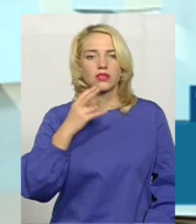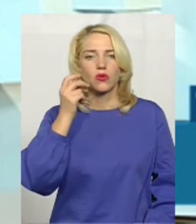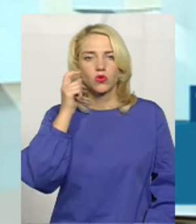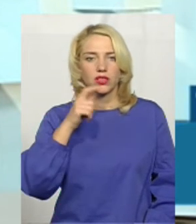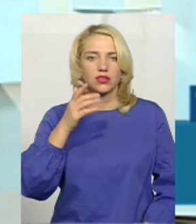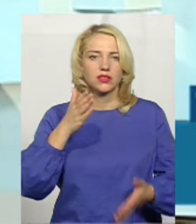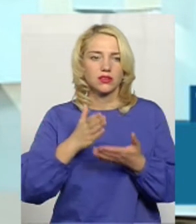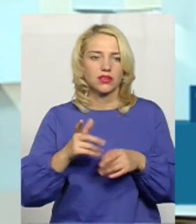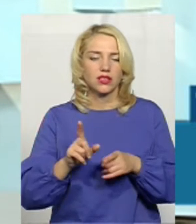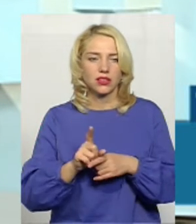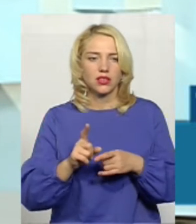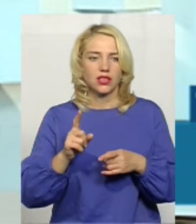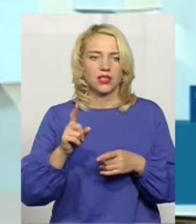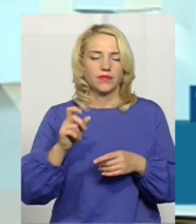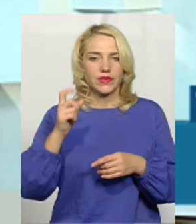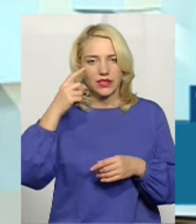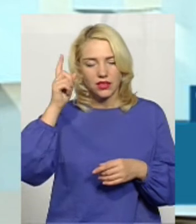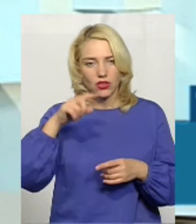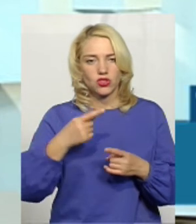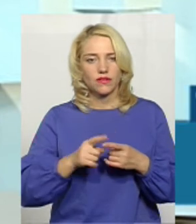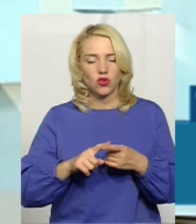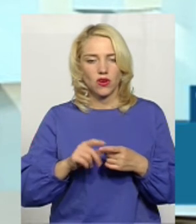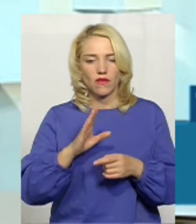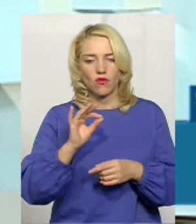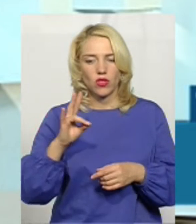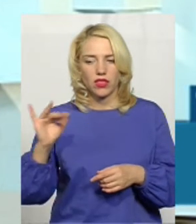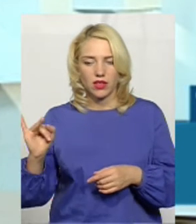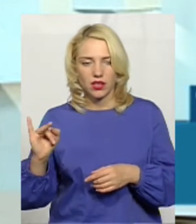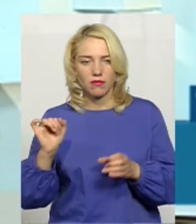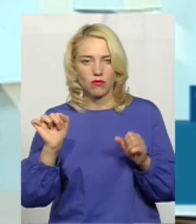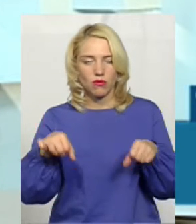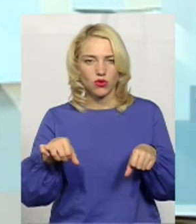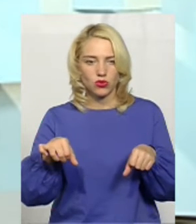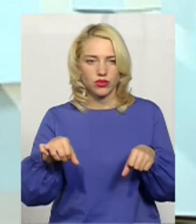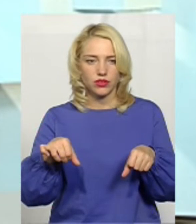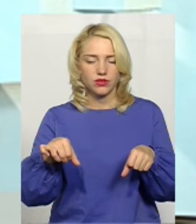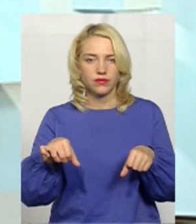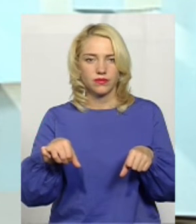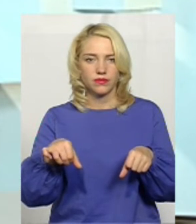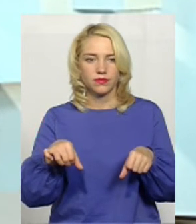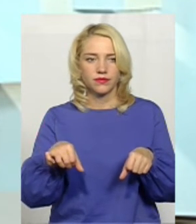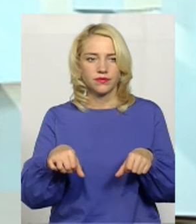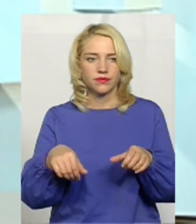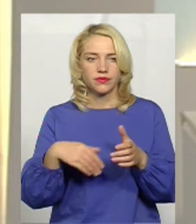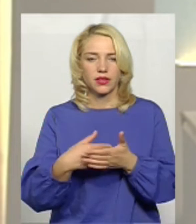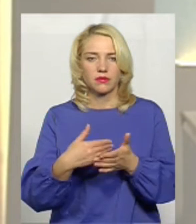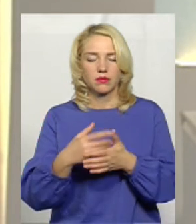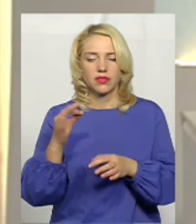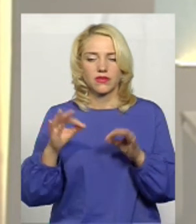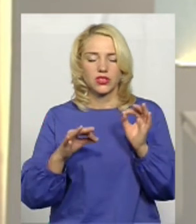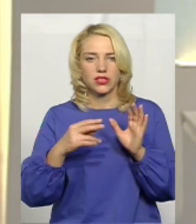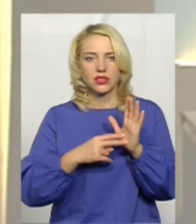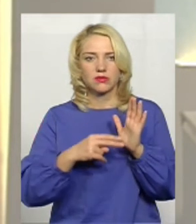дуже таким і от знаючим, і вони можуть, напевне, відсотків